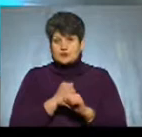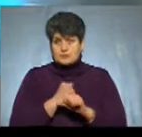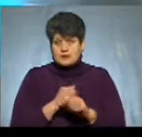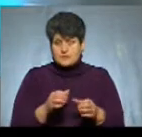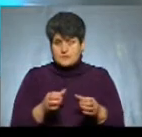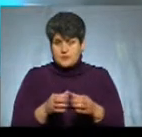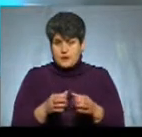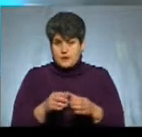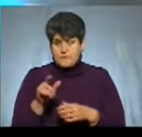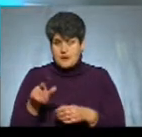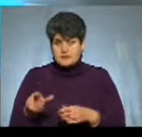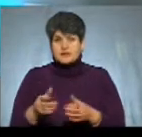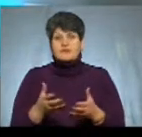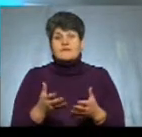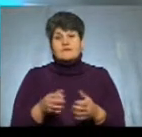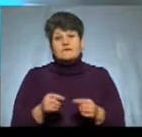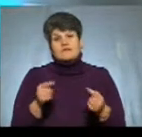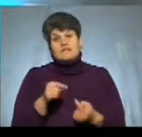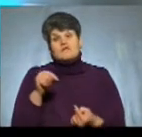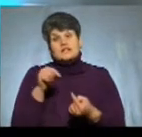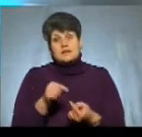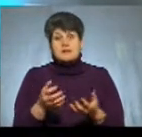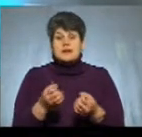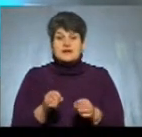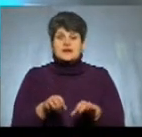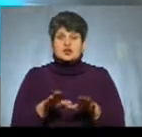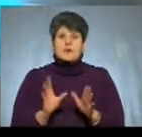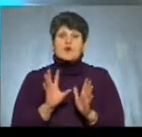визначитися і прийняти таке рішення про входження до,